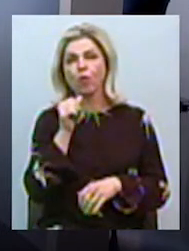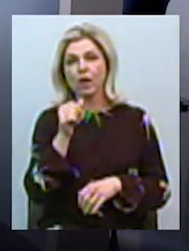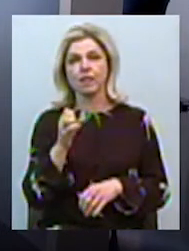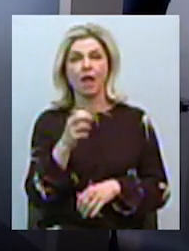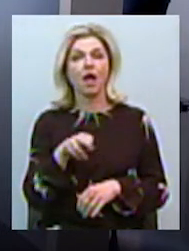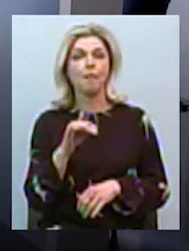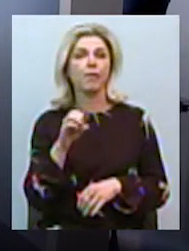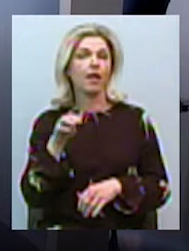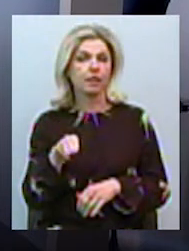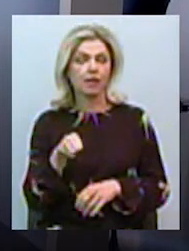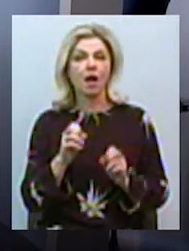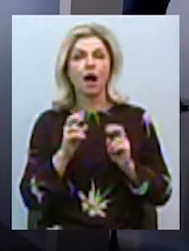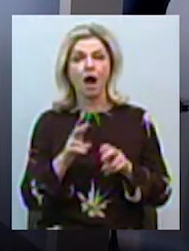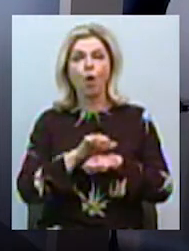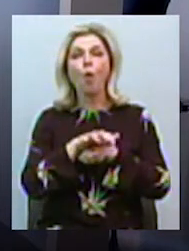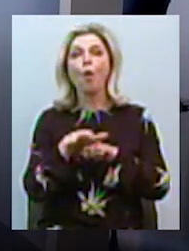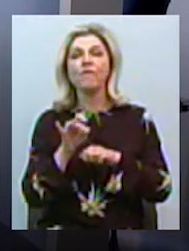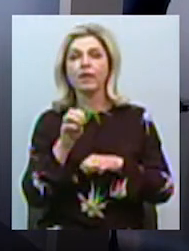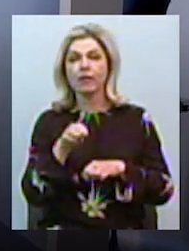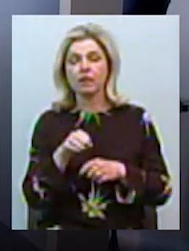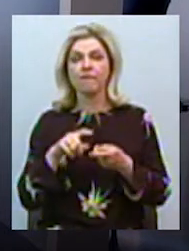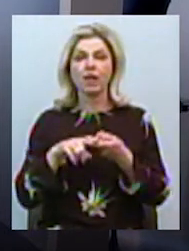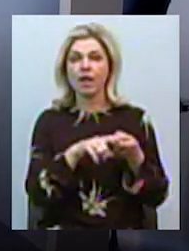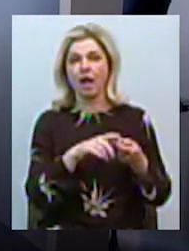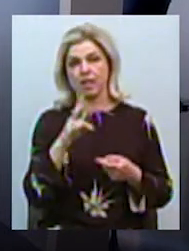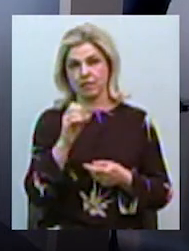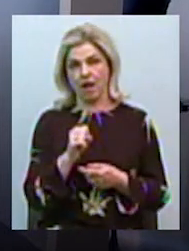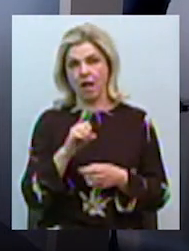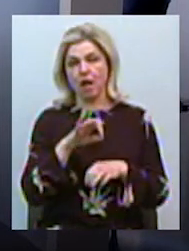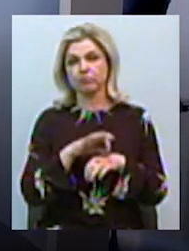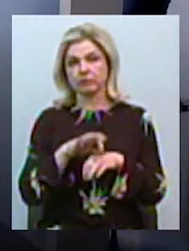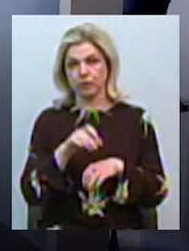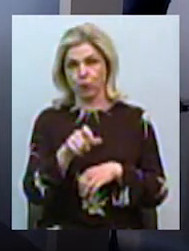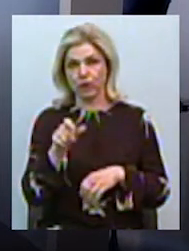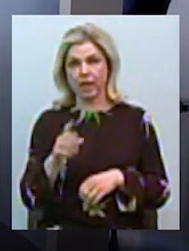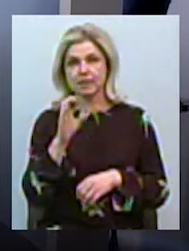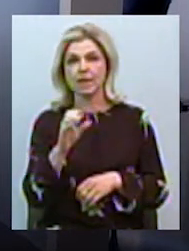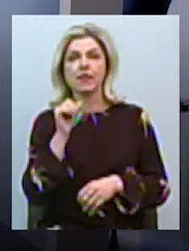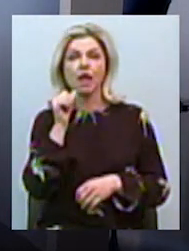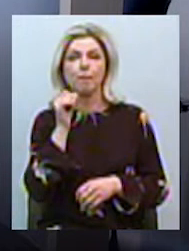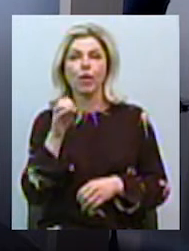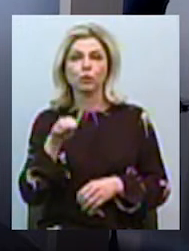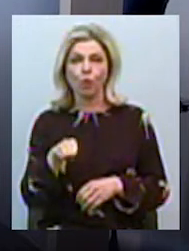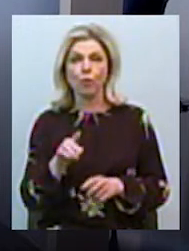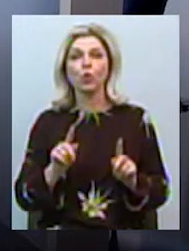Власне, як пандемія COVID-19 впливає на людей з діабетом? І чому цих хворих